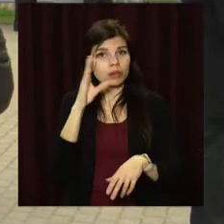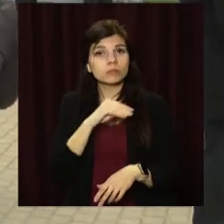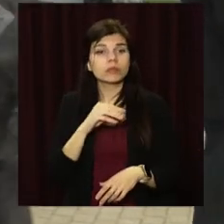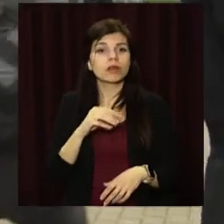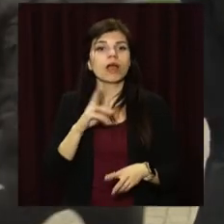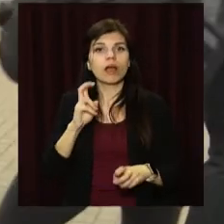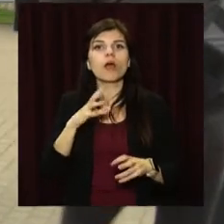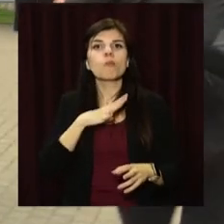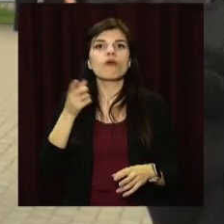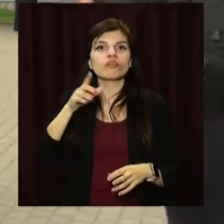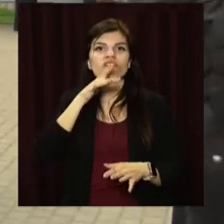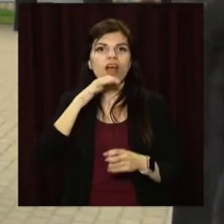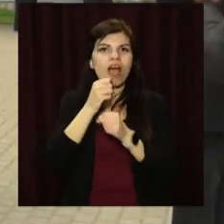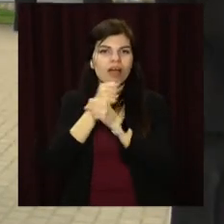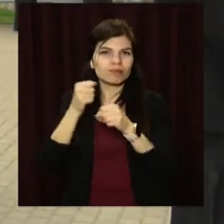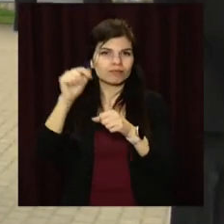ліквідації цієї аварії.